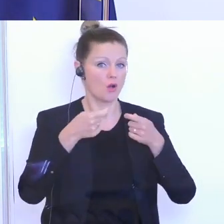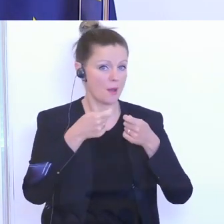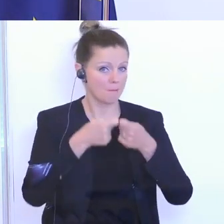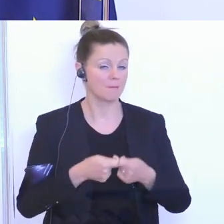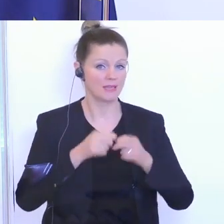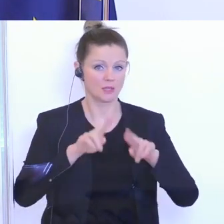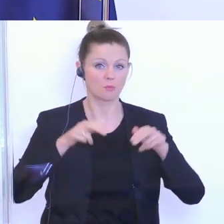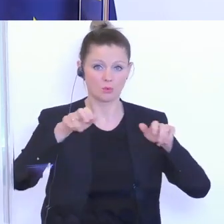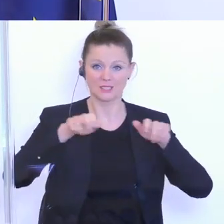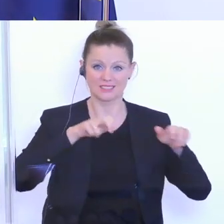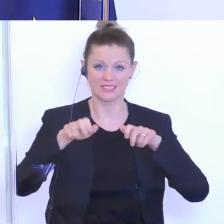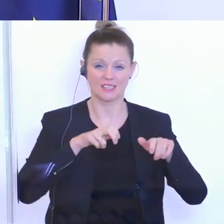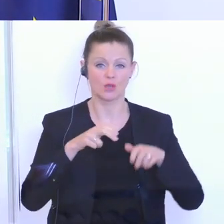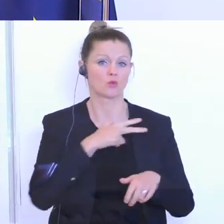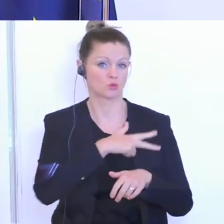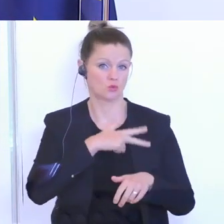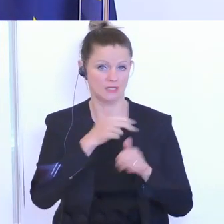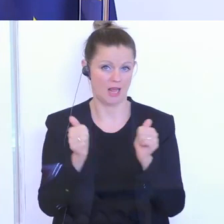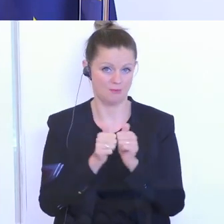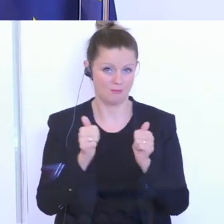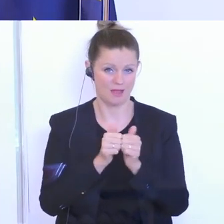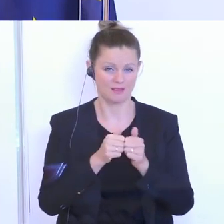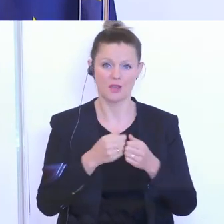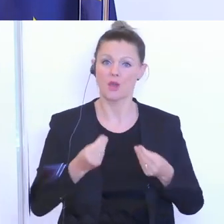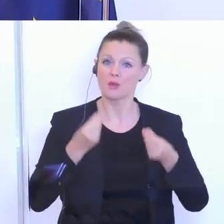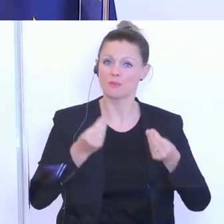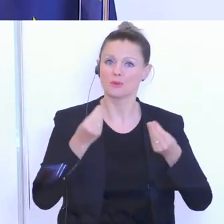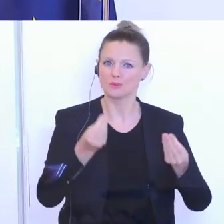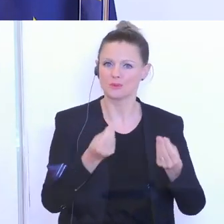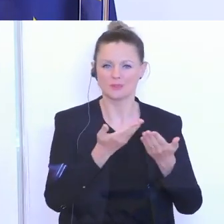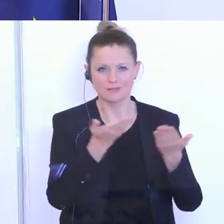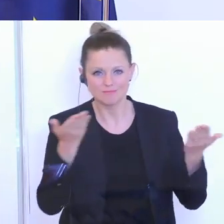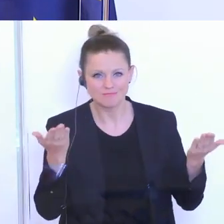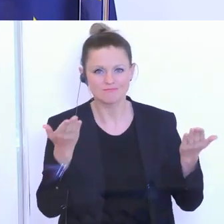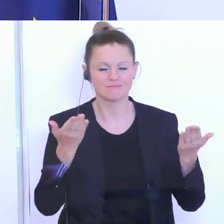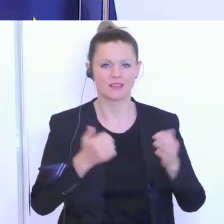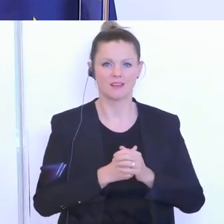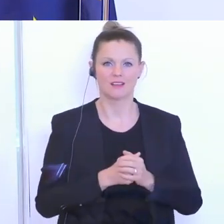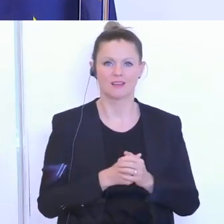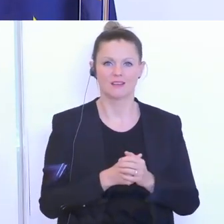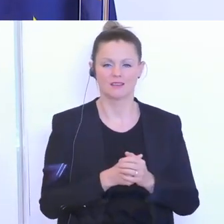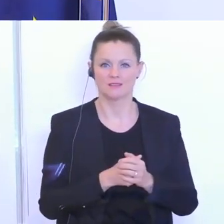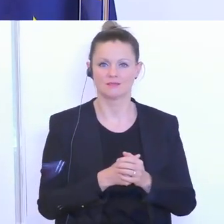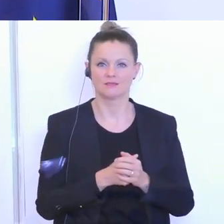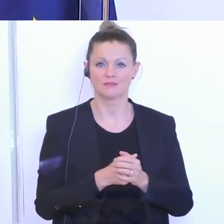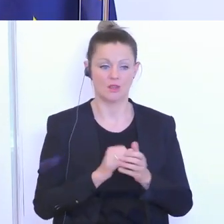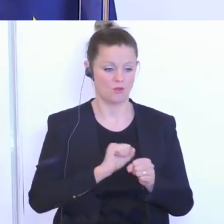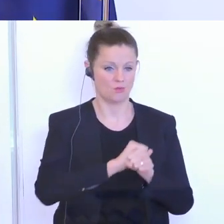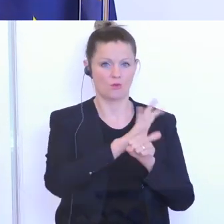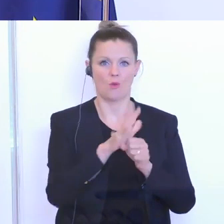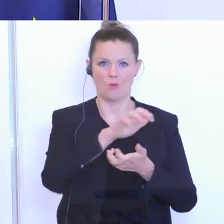Bundesregierung als Sozialpartner. Und ich begrüße ausdrücklich, dass wir, nachdem seit dem Beginn der